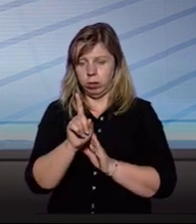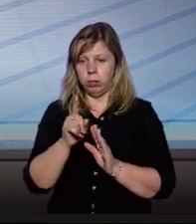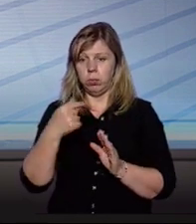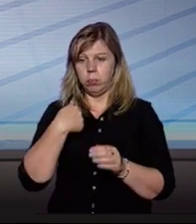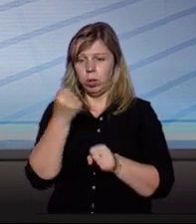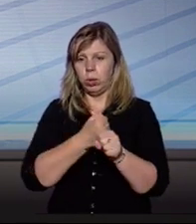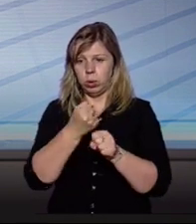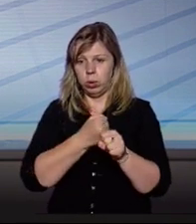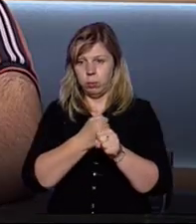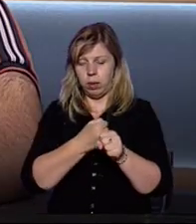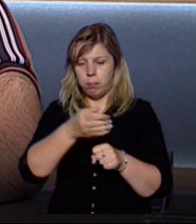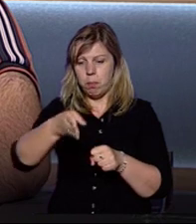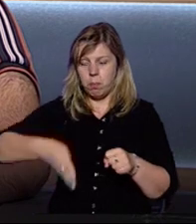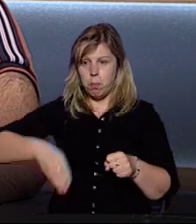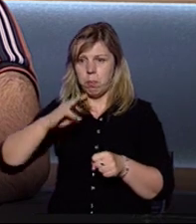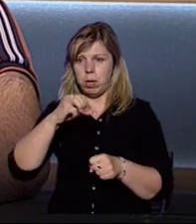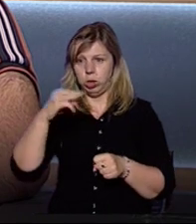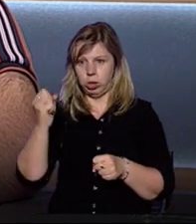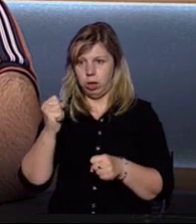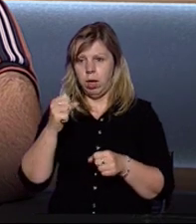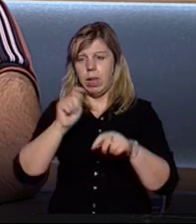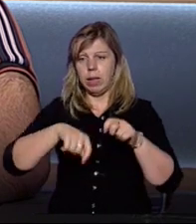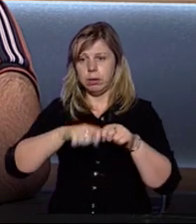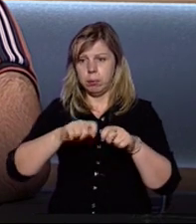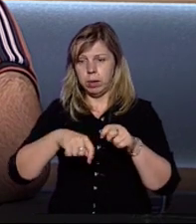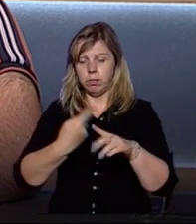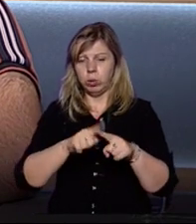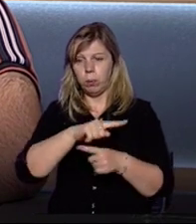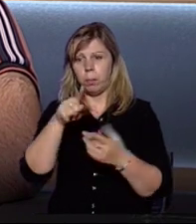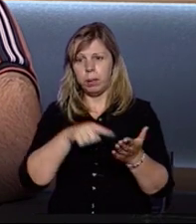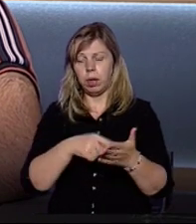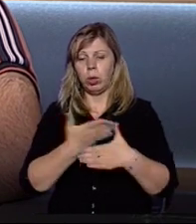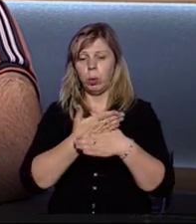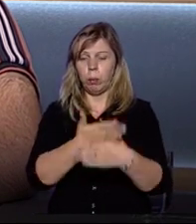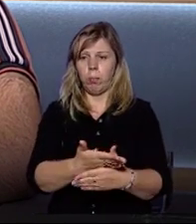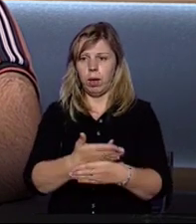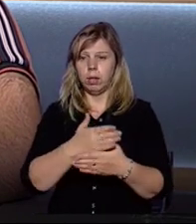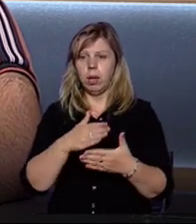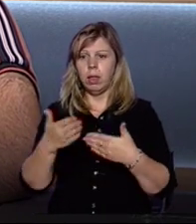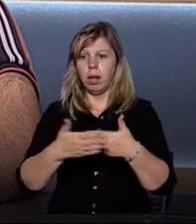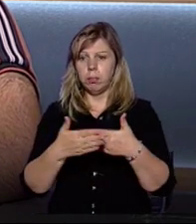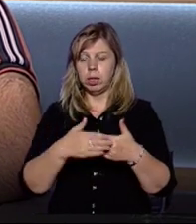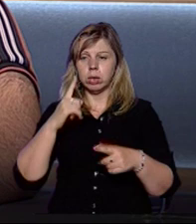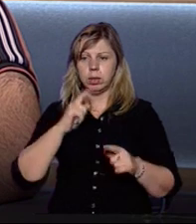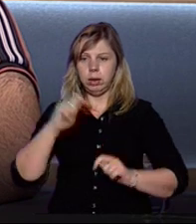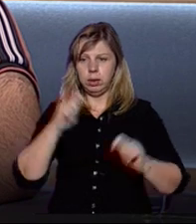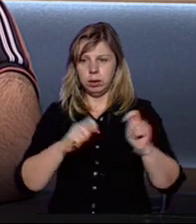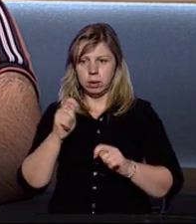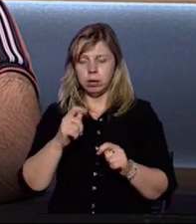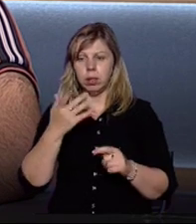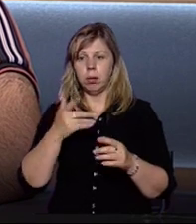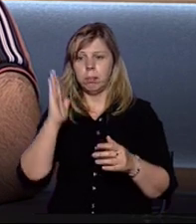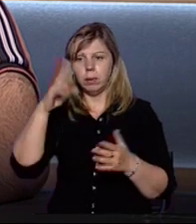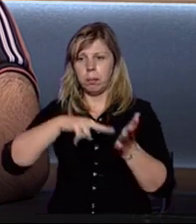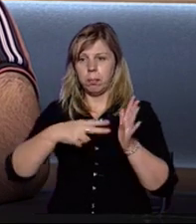розробляє обласна державна адміністрація, ми є експертами в цьому питанні, допомагаємо їм, це на найближчу сесію, перспективний